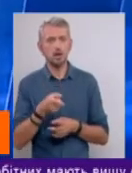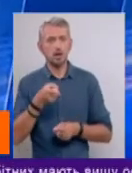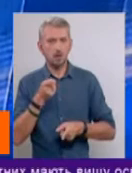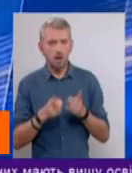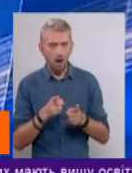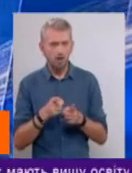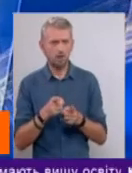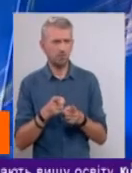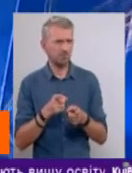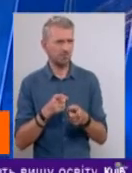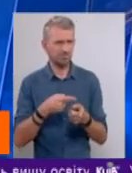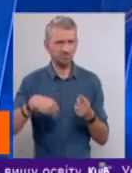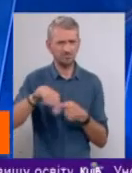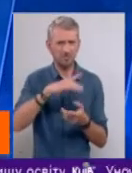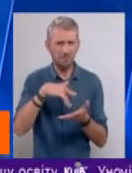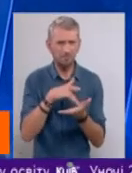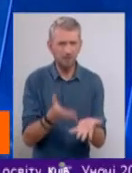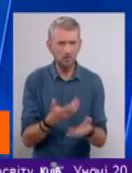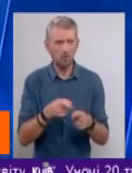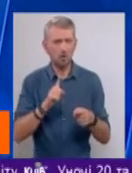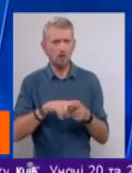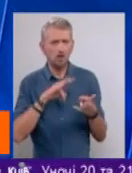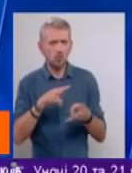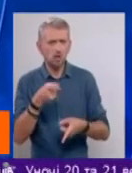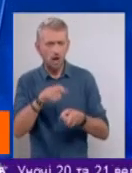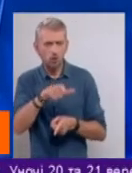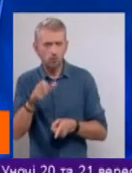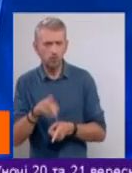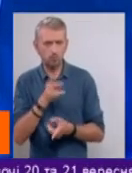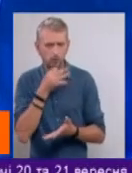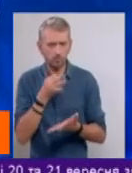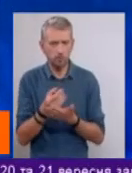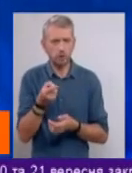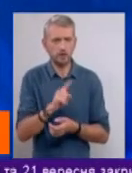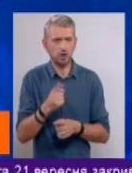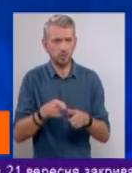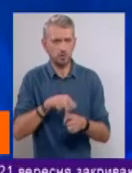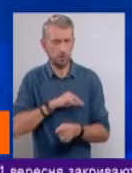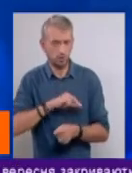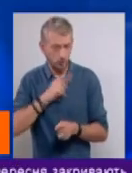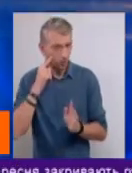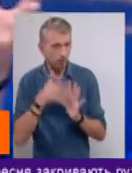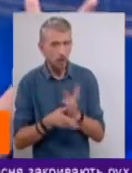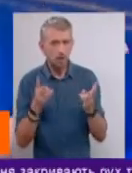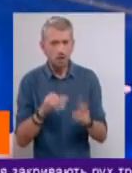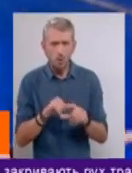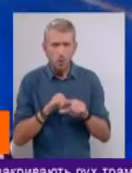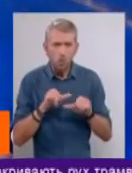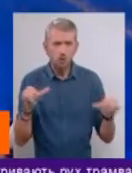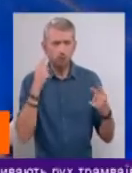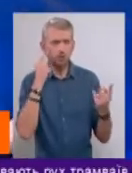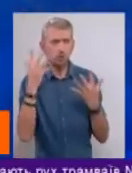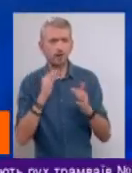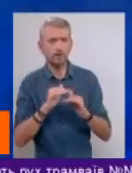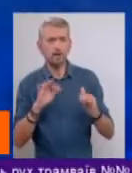інфраструктурам, це шкодить реальним людям, які відповідають за те, щоб це працювало, розумієте? Треба розширювати уявлення